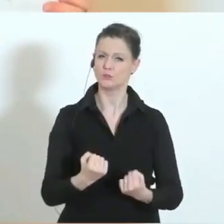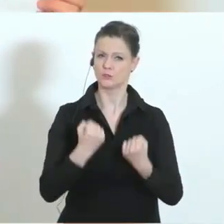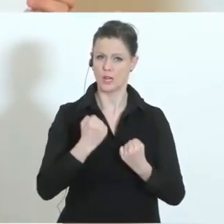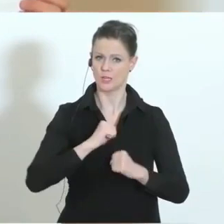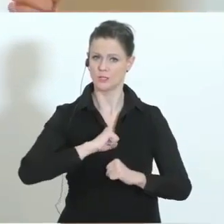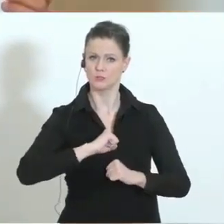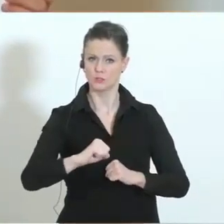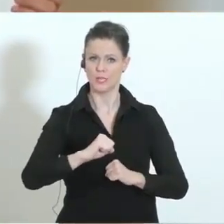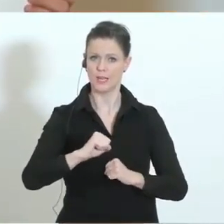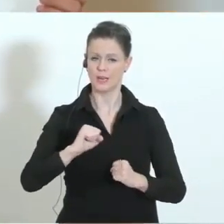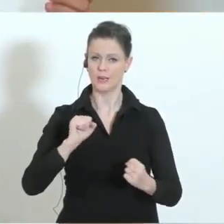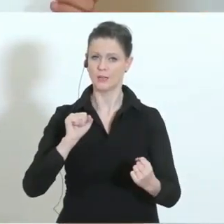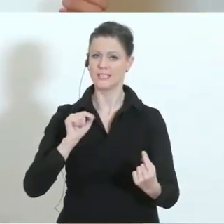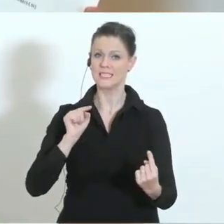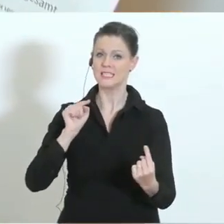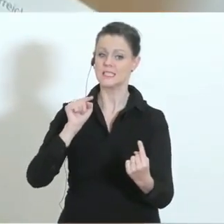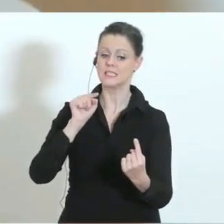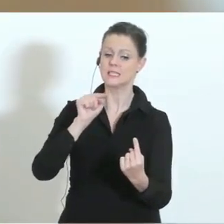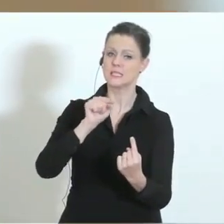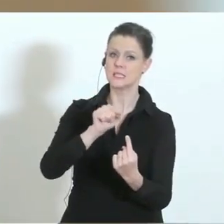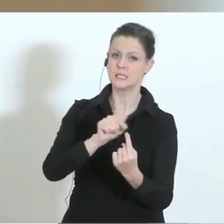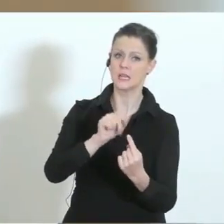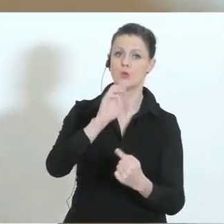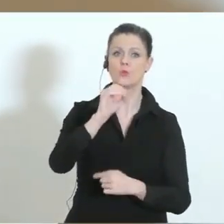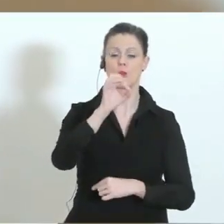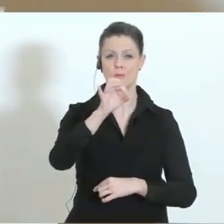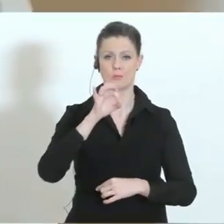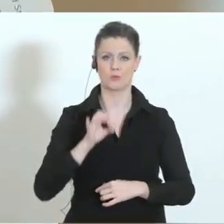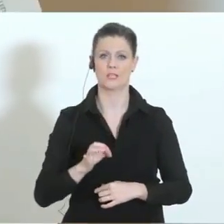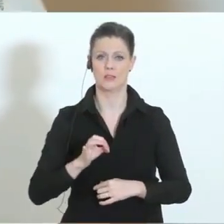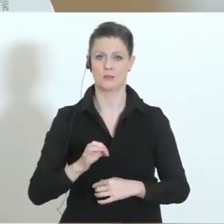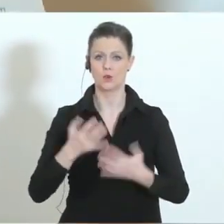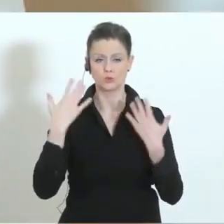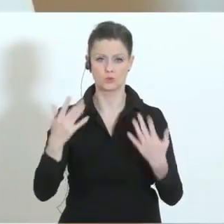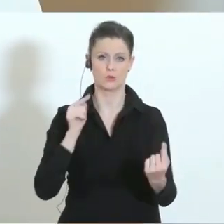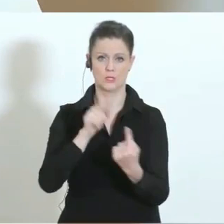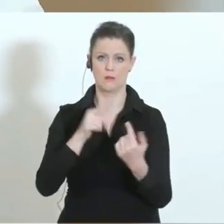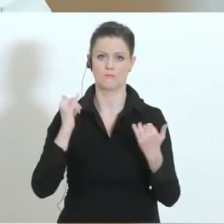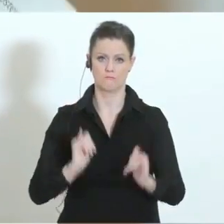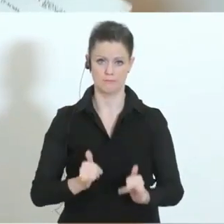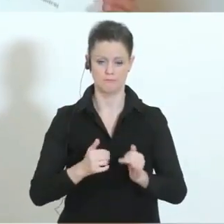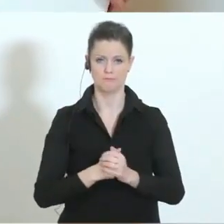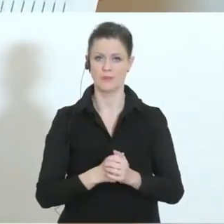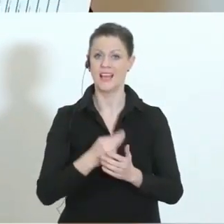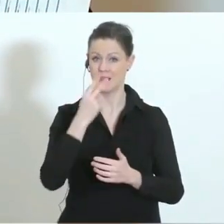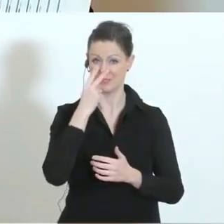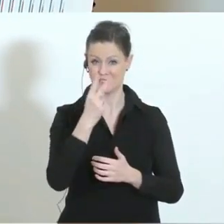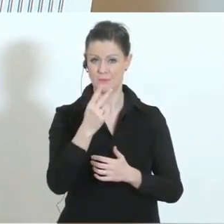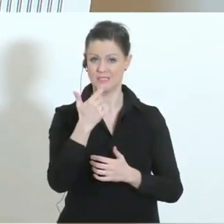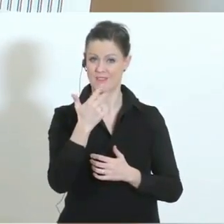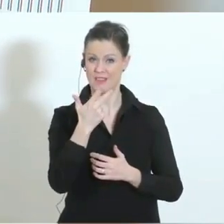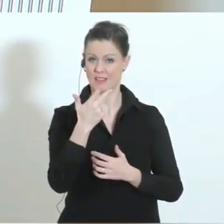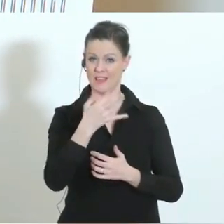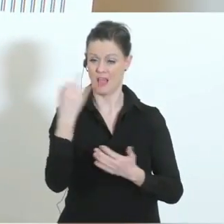hin in Richtung Null-Prozentsteigerung hin entwickeln. Das ist das erklärte dezidierte Ziel. Aber man sieht in den letzten zwei, drei Tagen